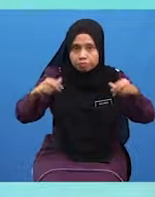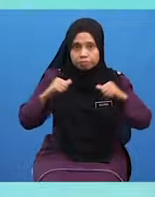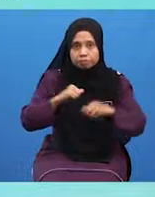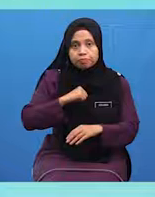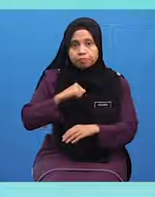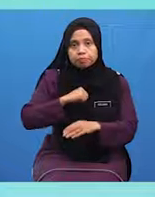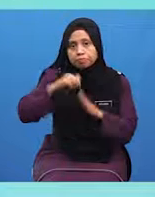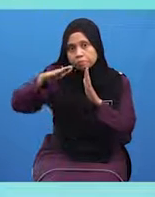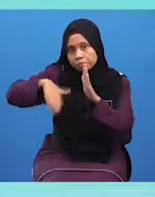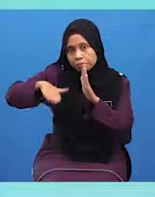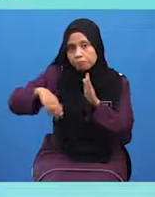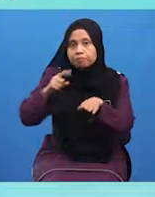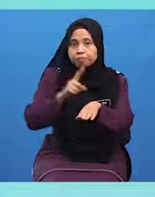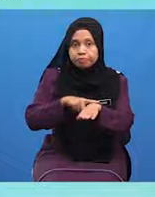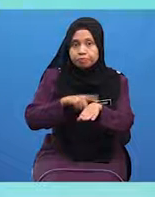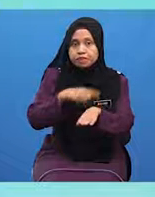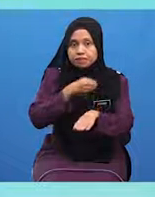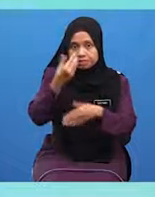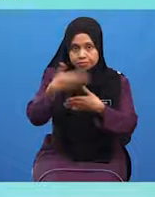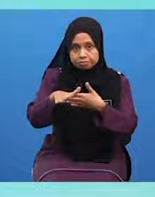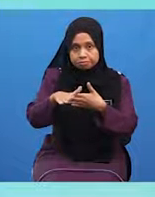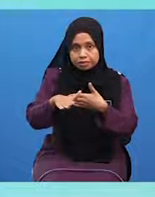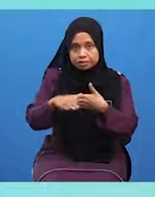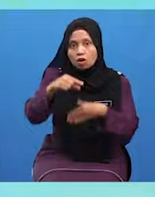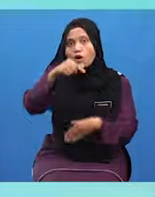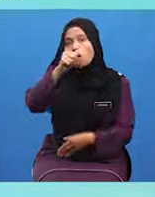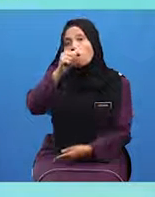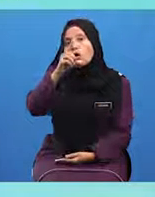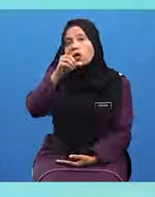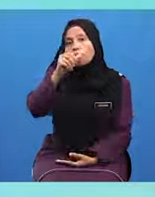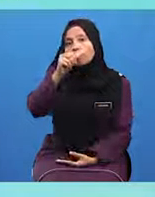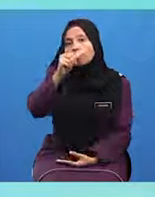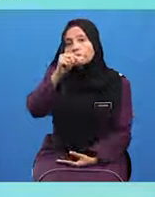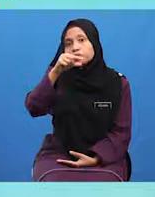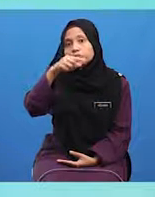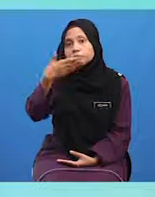sebelum, semasa dan selepas kodok hajat